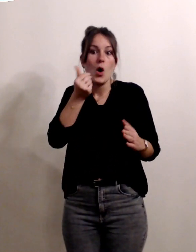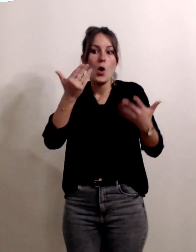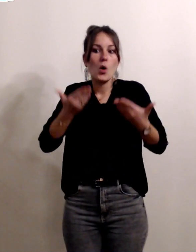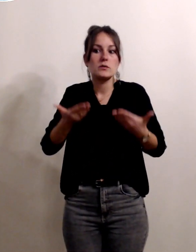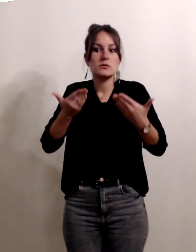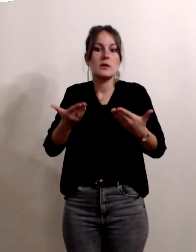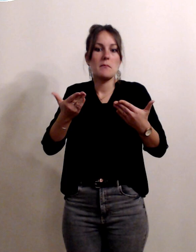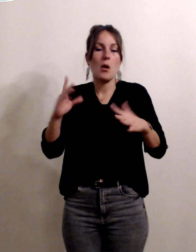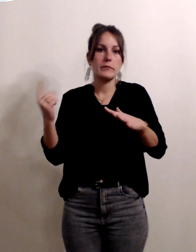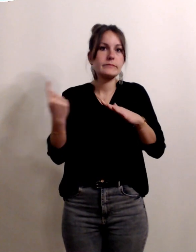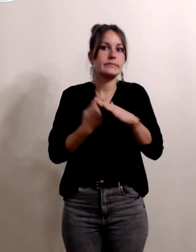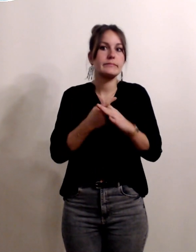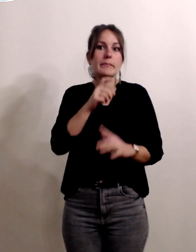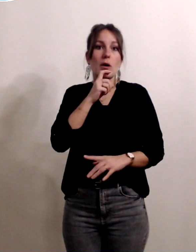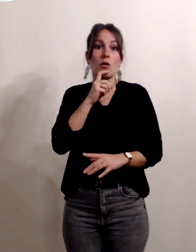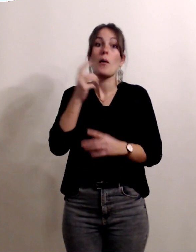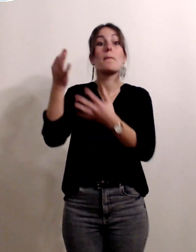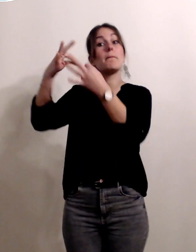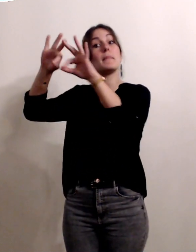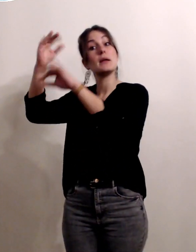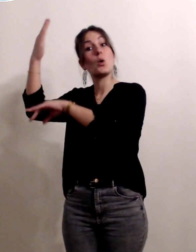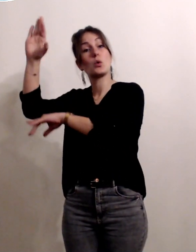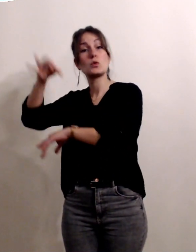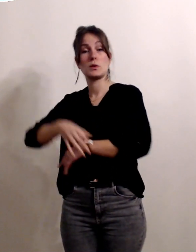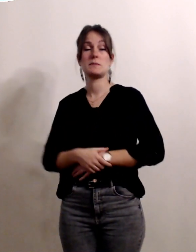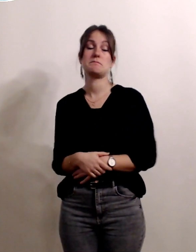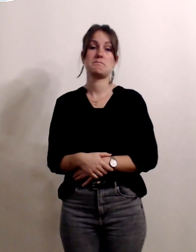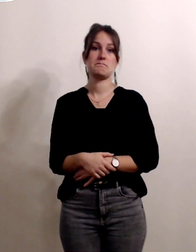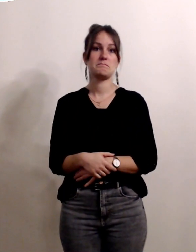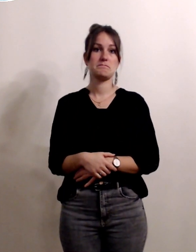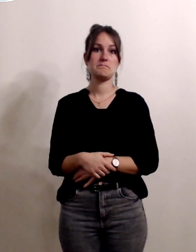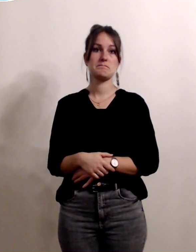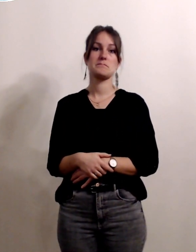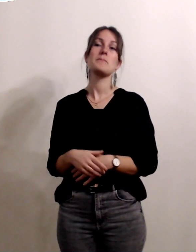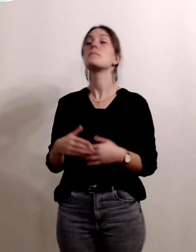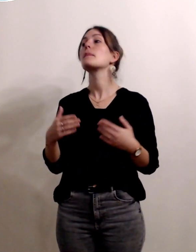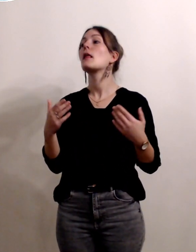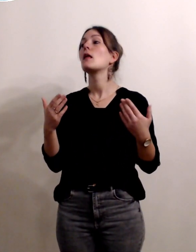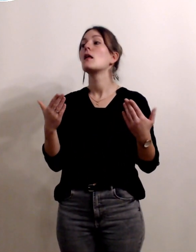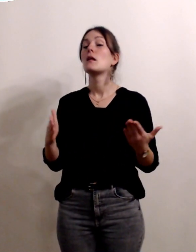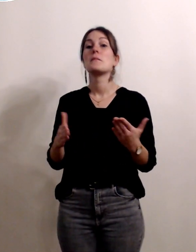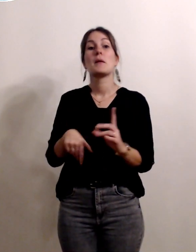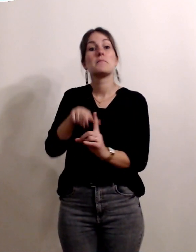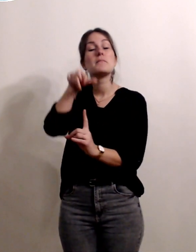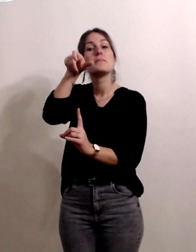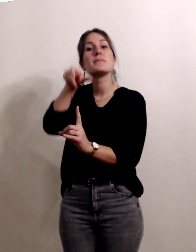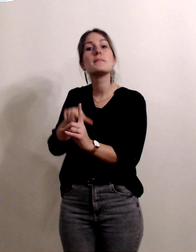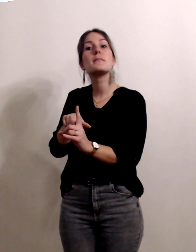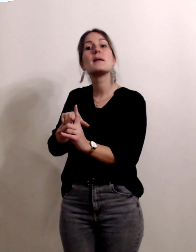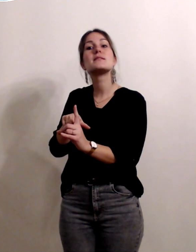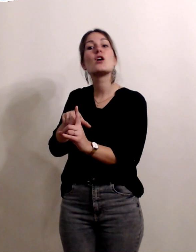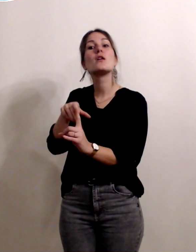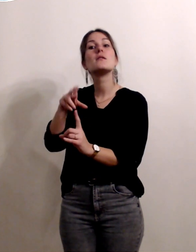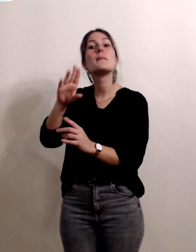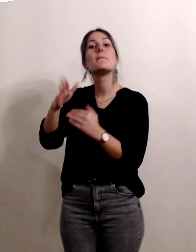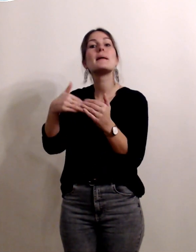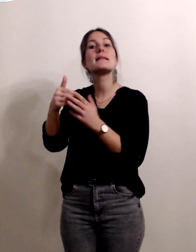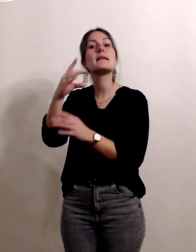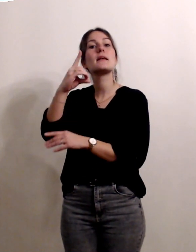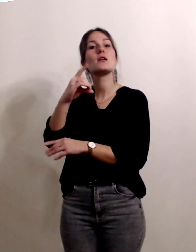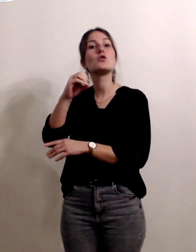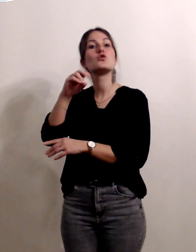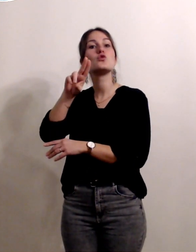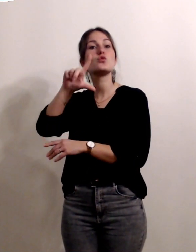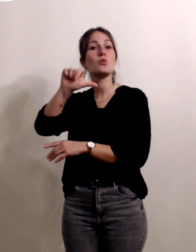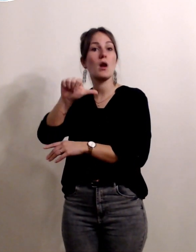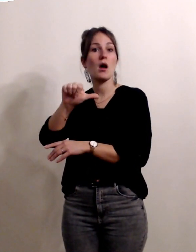dispositif comme dans certains pays en effet quant à la place d'une doula dans la structure maternité